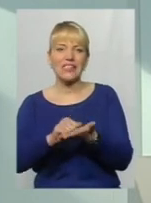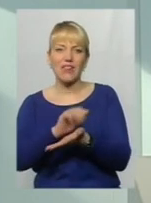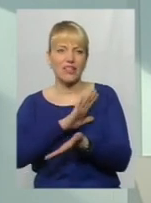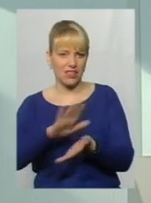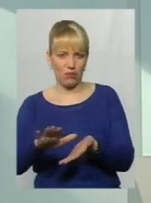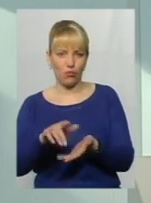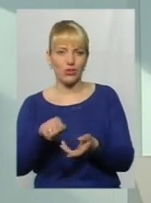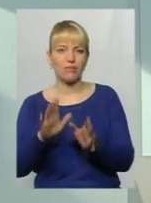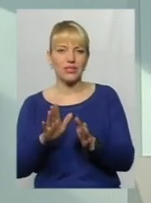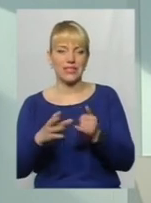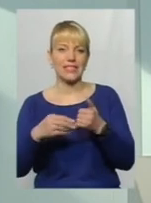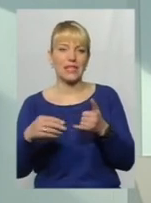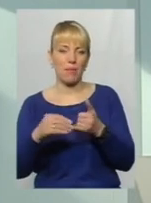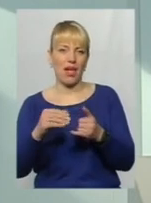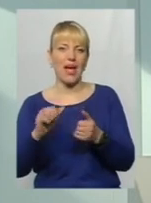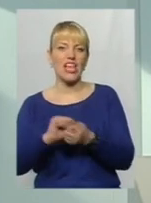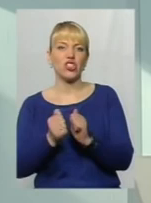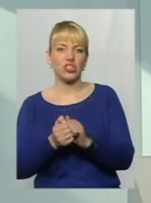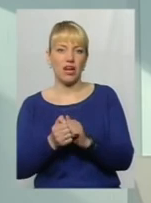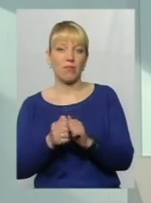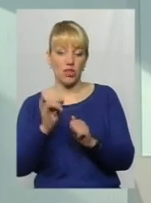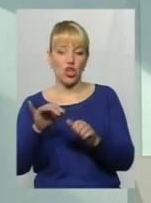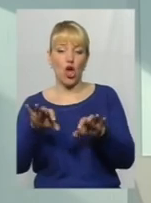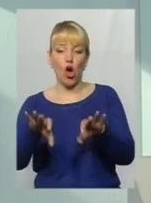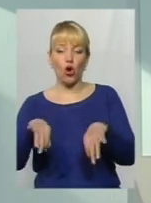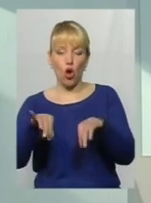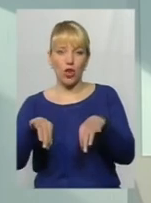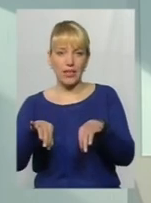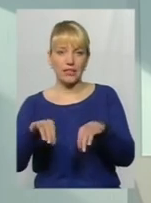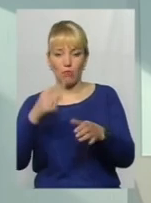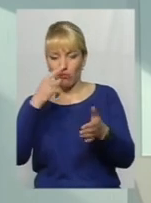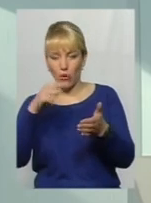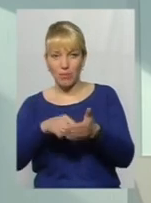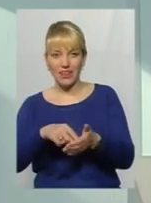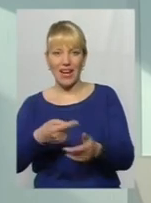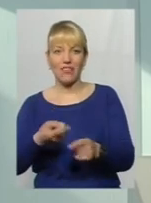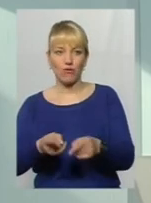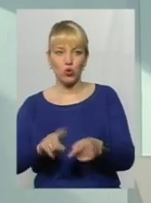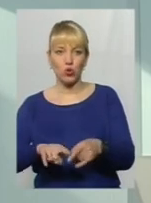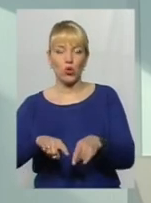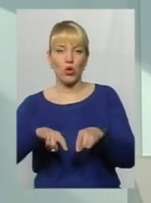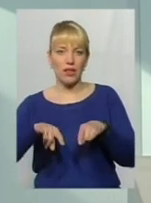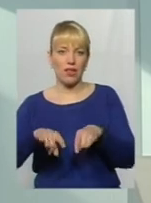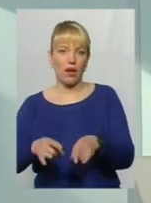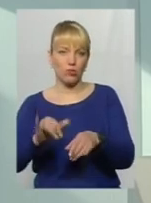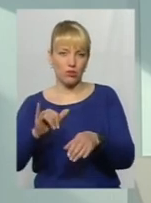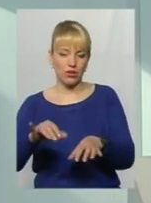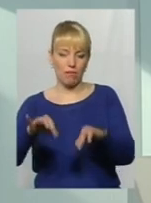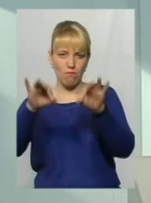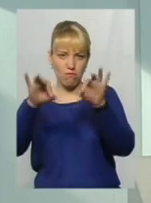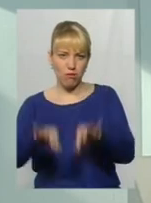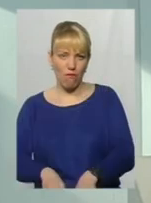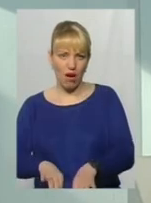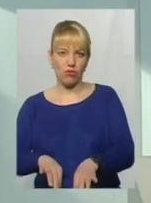була тільки земля і щебень. І колесами передніми якраз вона попадає в цю канаву. І провалюється,